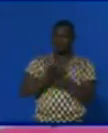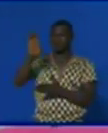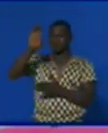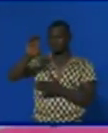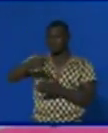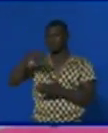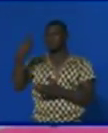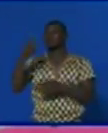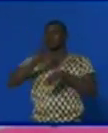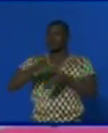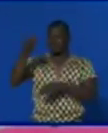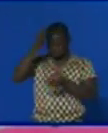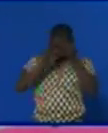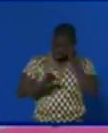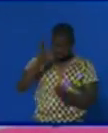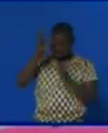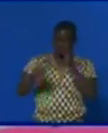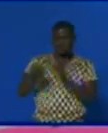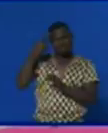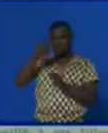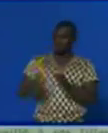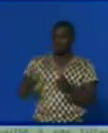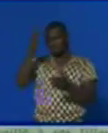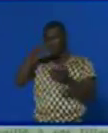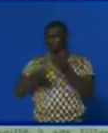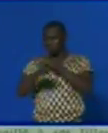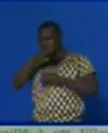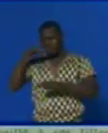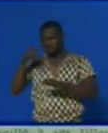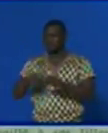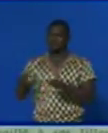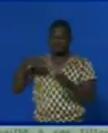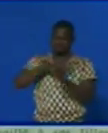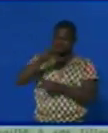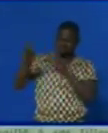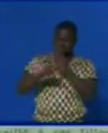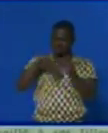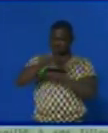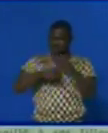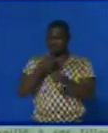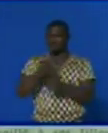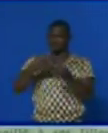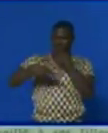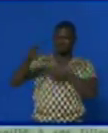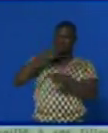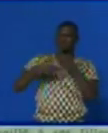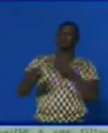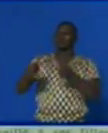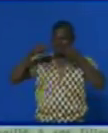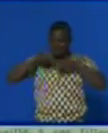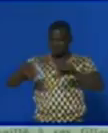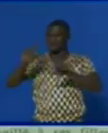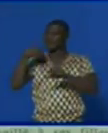procès pour crimes de guerre et crimes contre l'humanité. Un retour annoncé en fanfare, mais qui risque fort de se